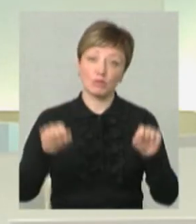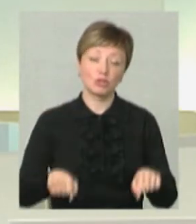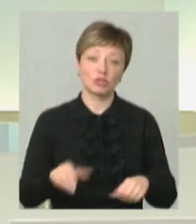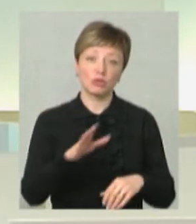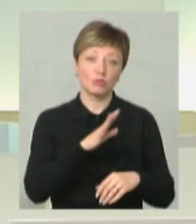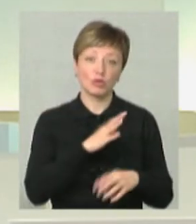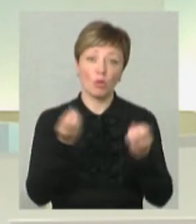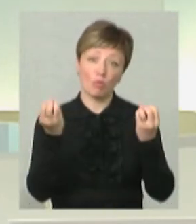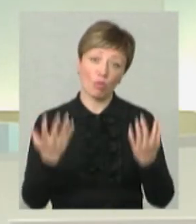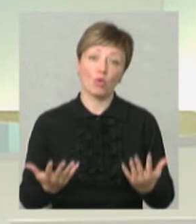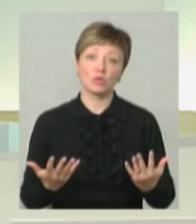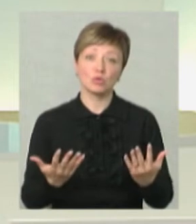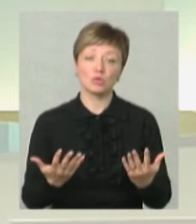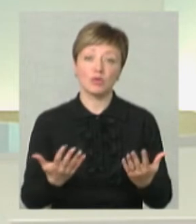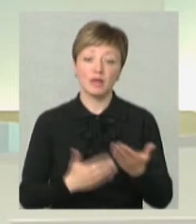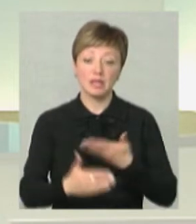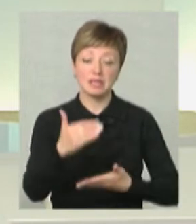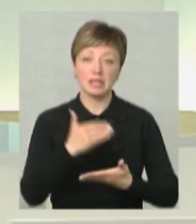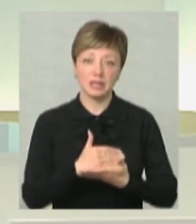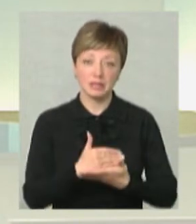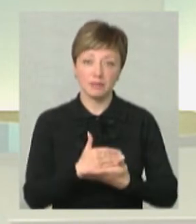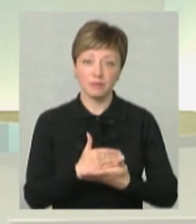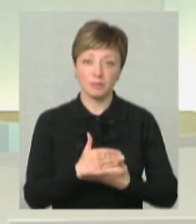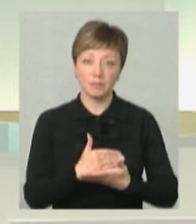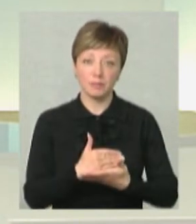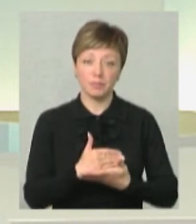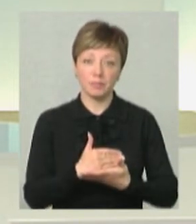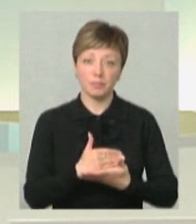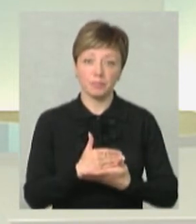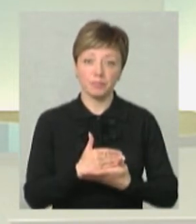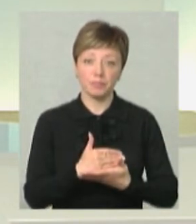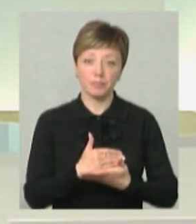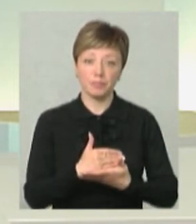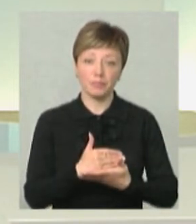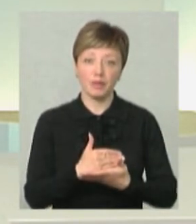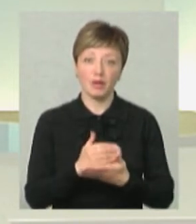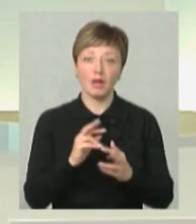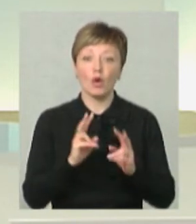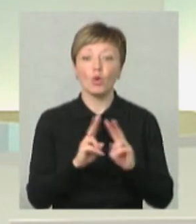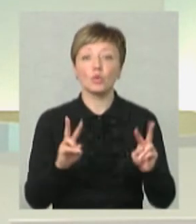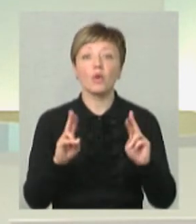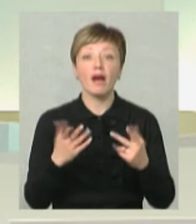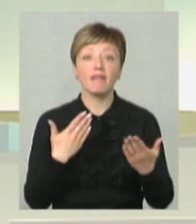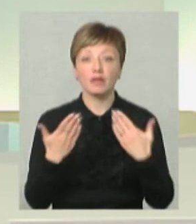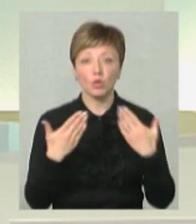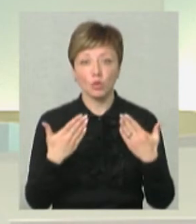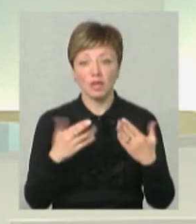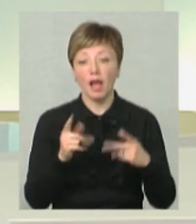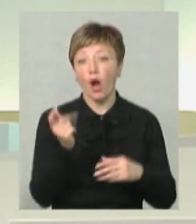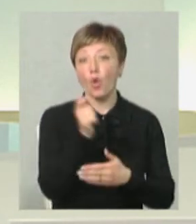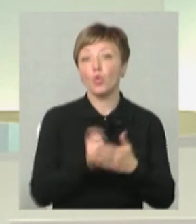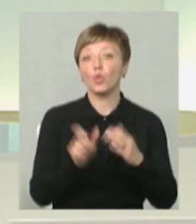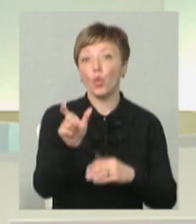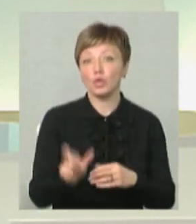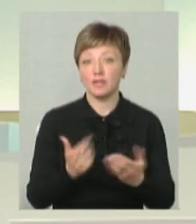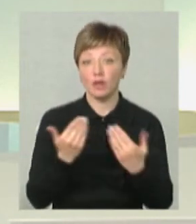ну, просто, в кінці кінців, як до того відноситься, як художник, перш за